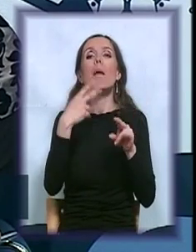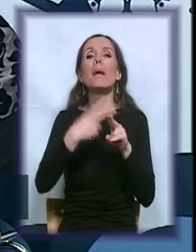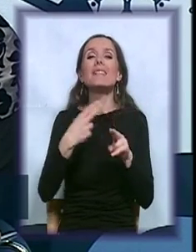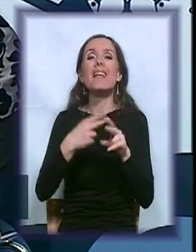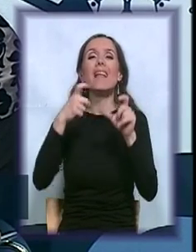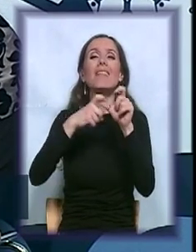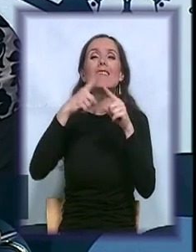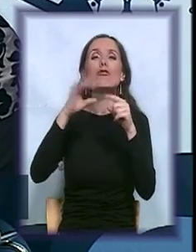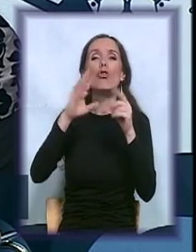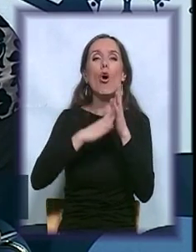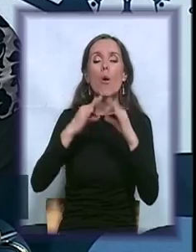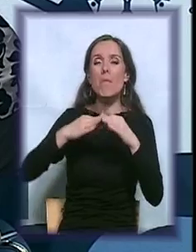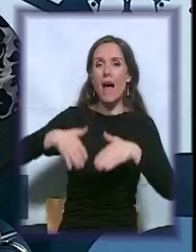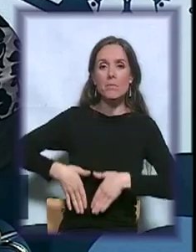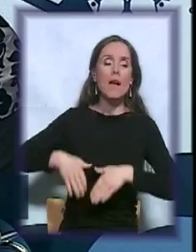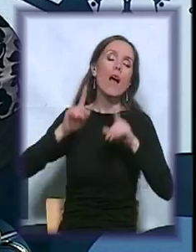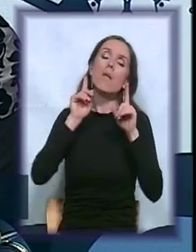će biti velikih problema, znate.